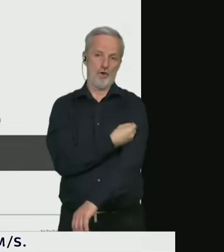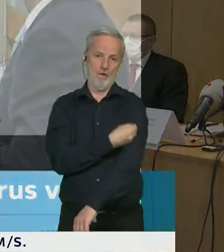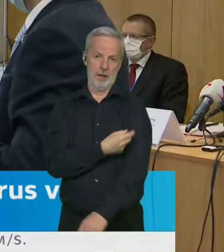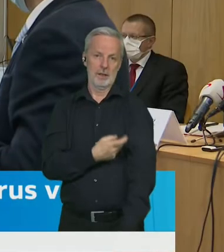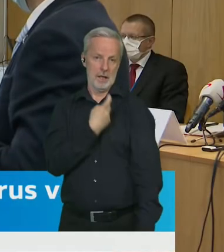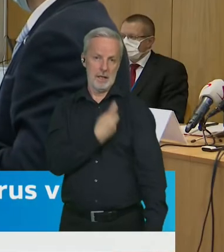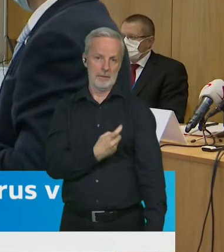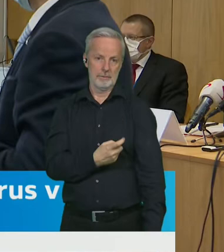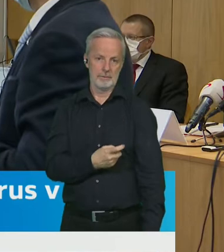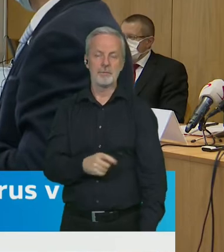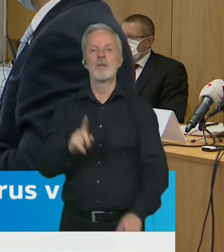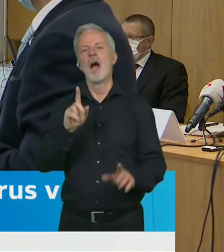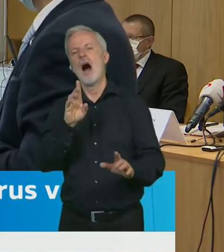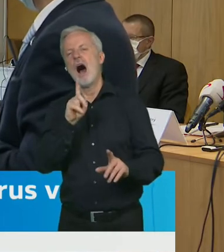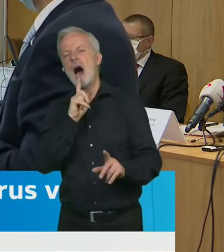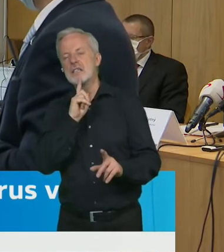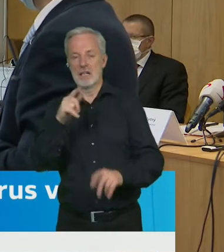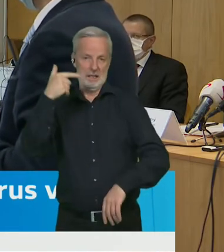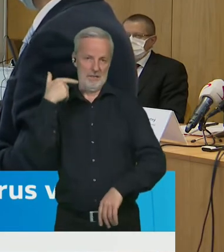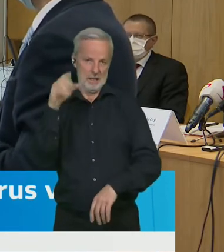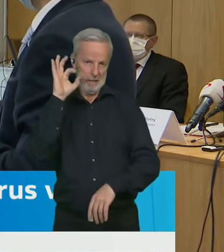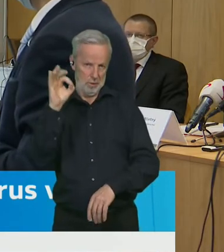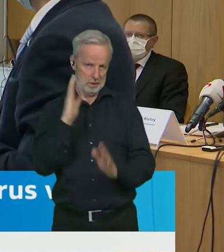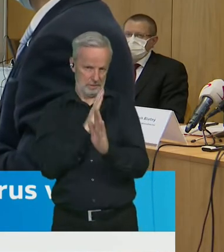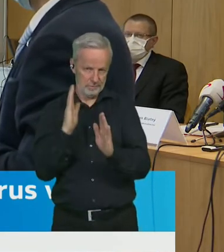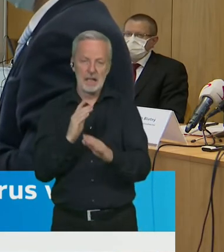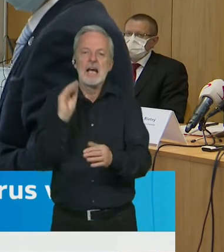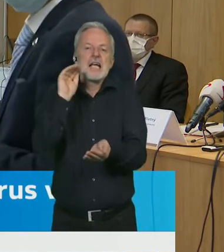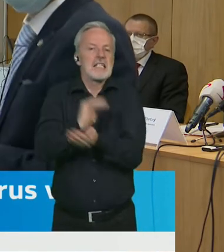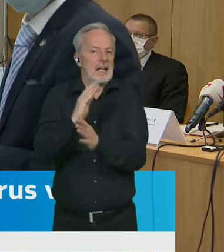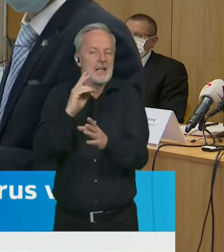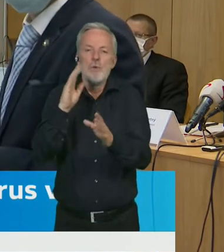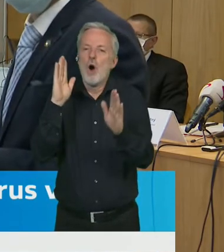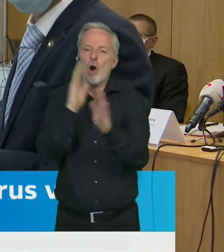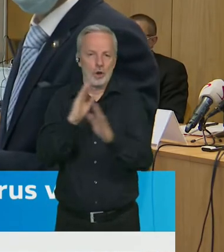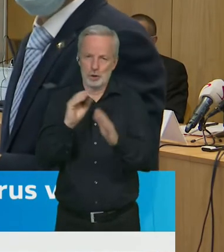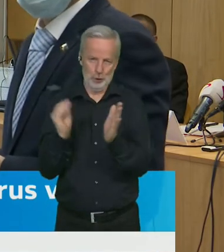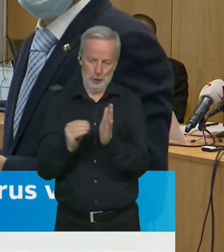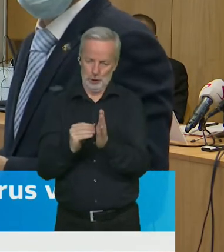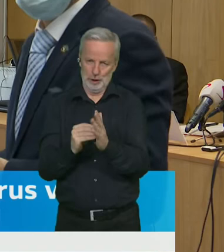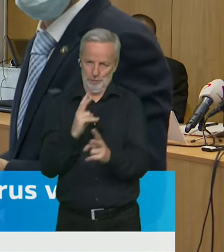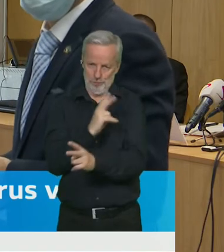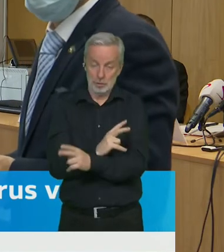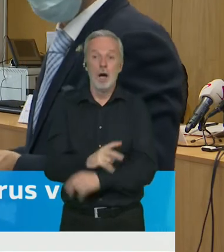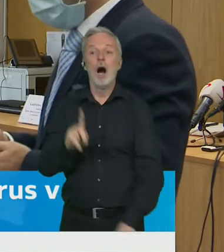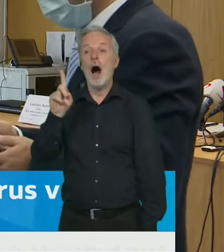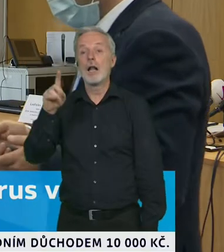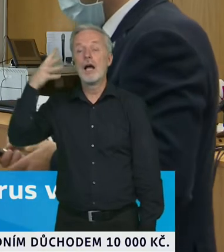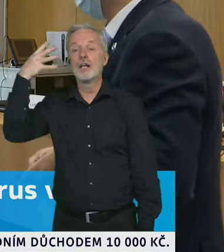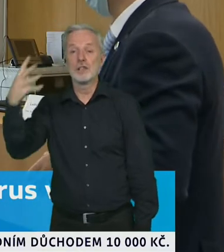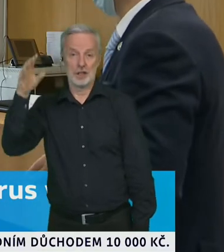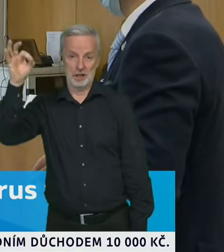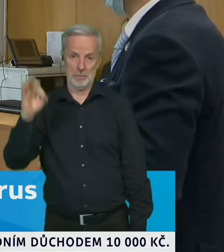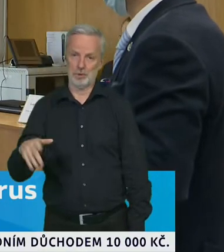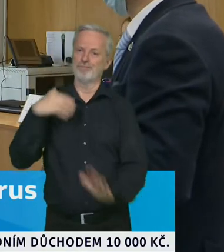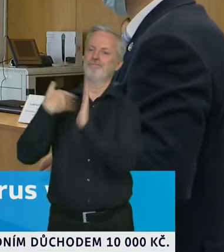Necelých 20% je nerozhodnuto a více než 40% osob v současné době se domnívá, že se očkovat